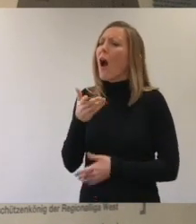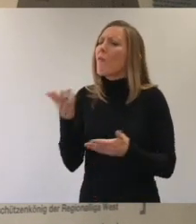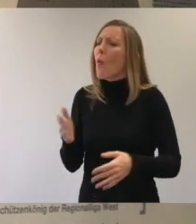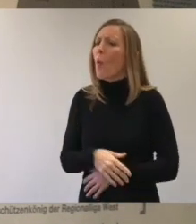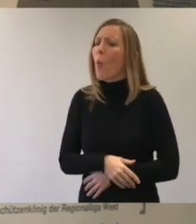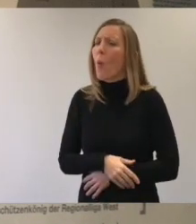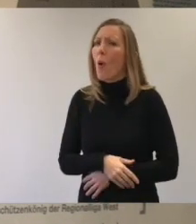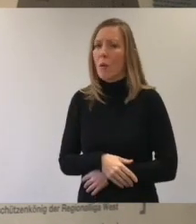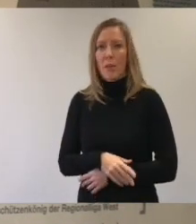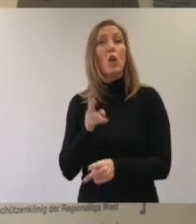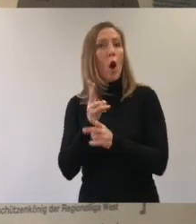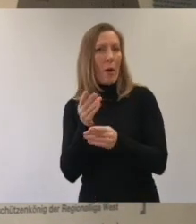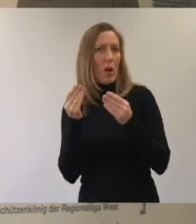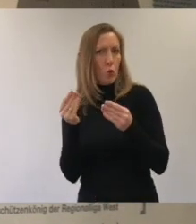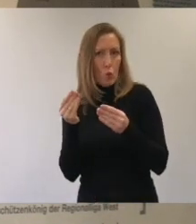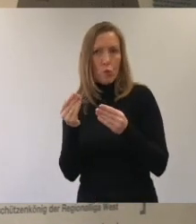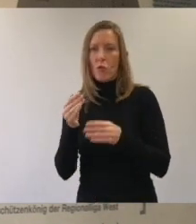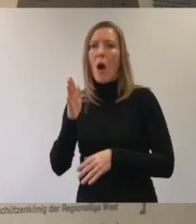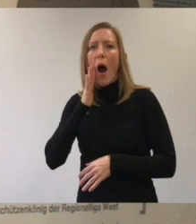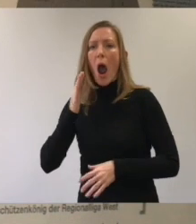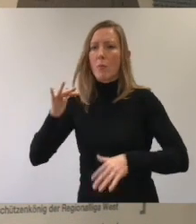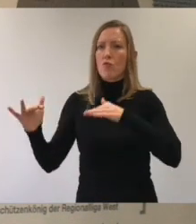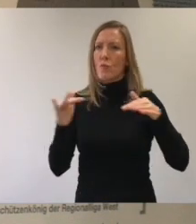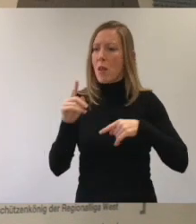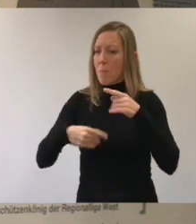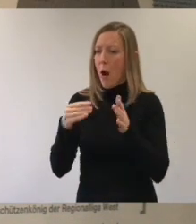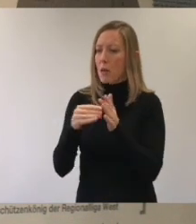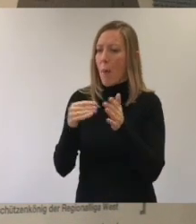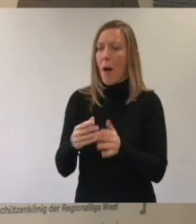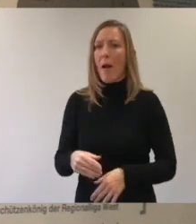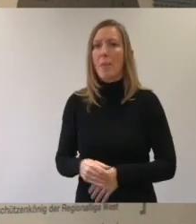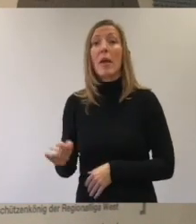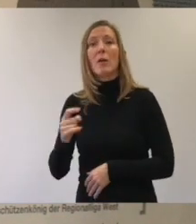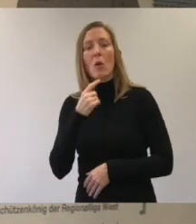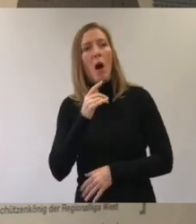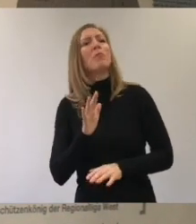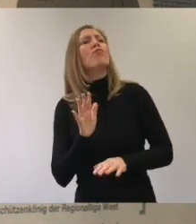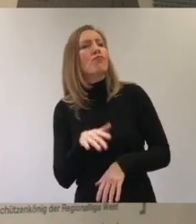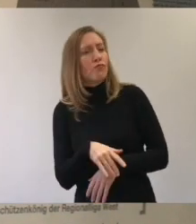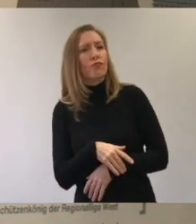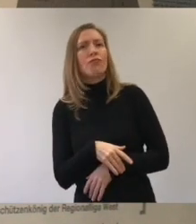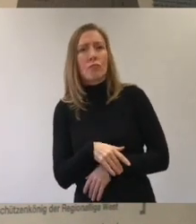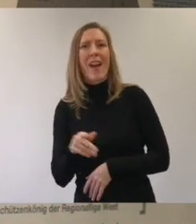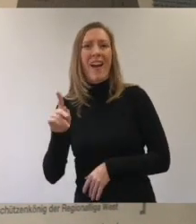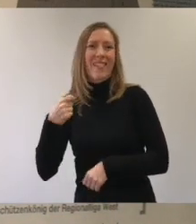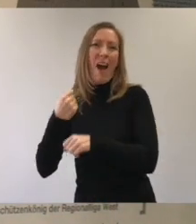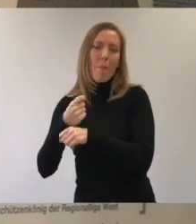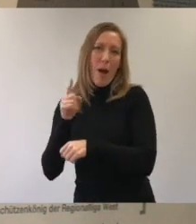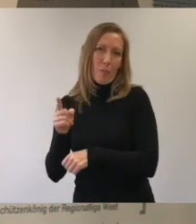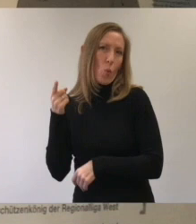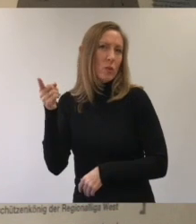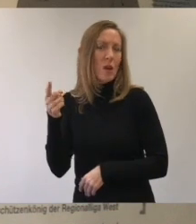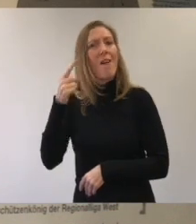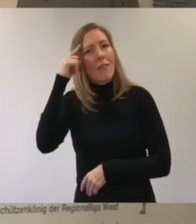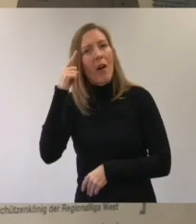Karin eigentlich? Normalerweise ist sie doch auch bei jedem Heimspiel dabei. Ingo sagt ruhig, Karin muss